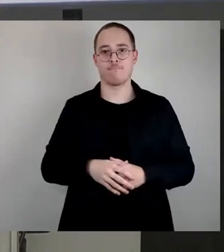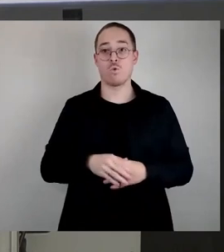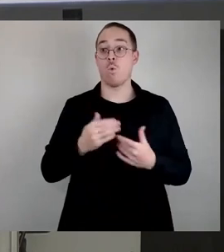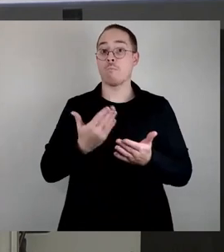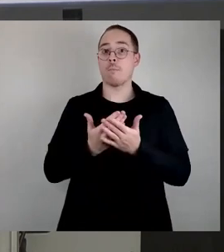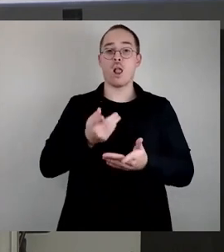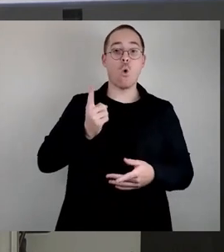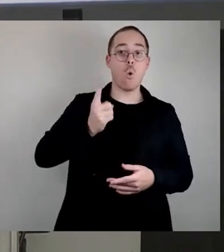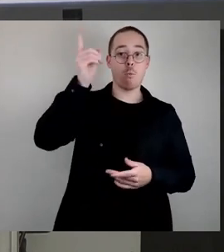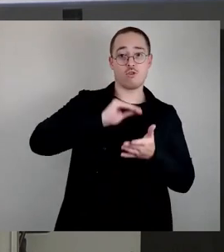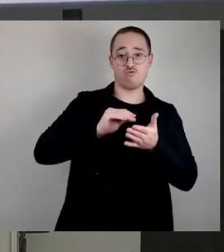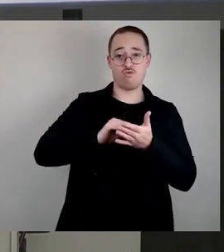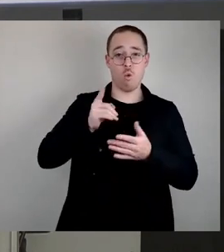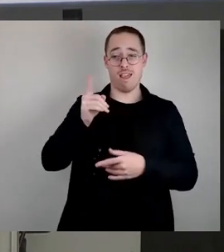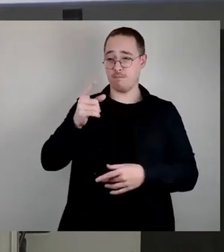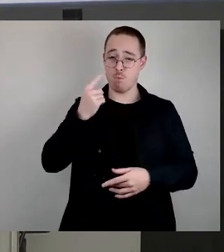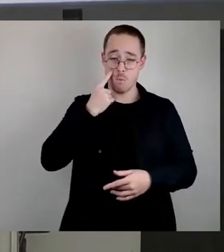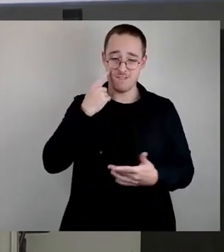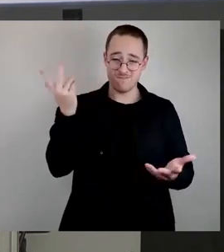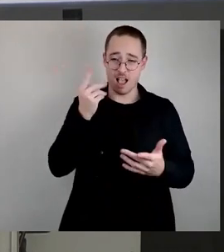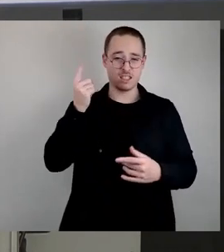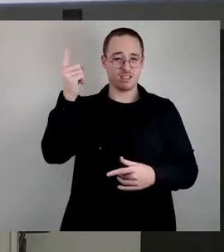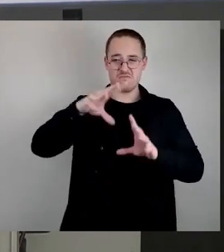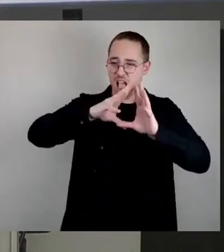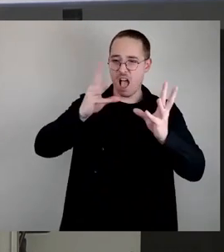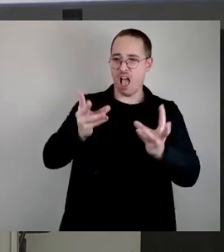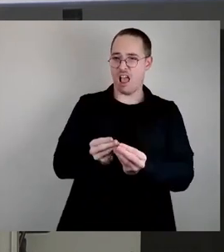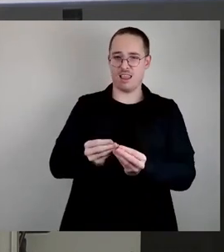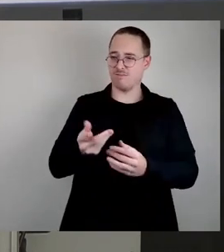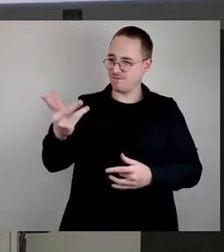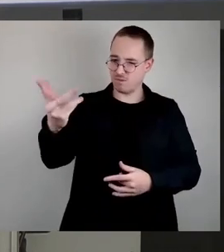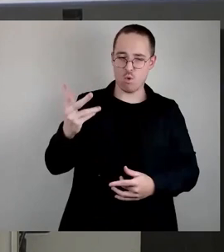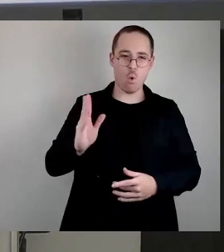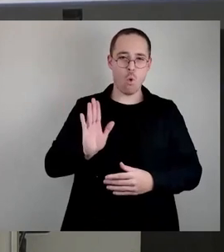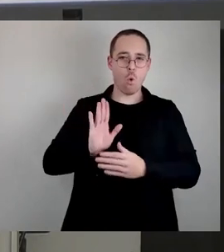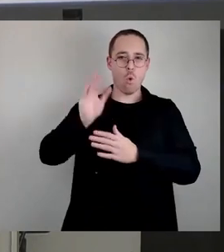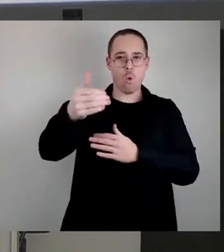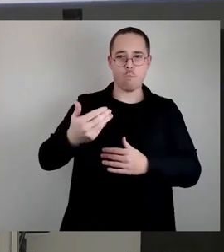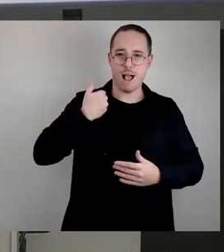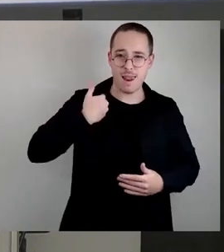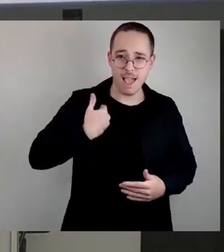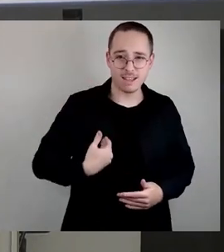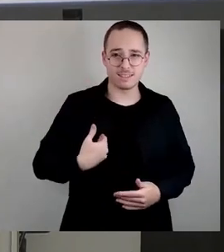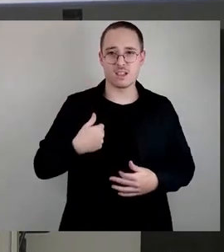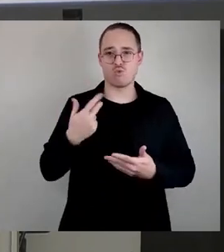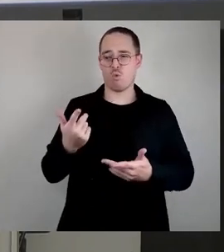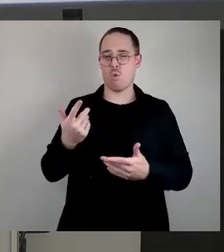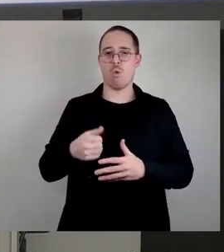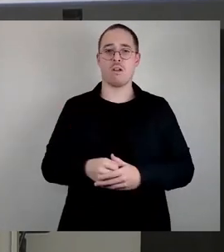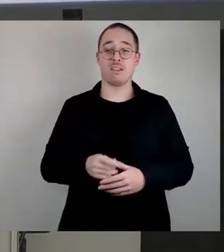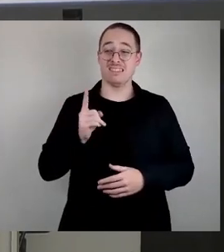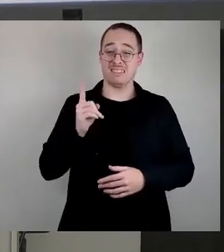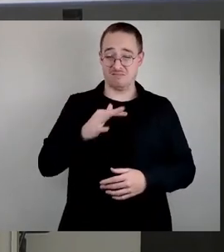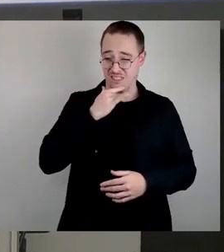tragen im Grunde genommen die stärkste Last der gesellschaftlichen Entwicklung. Sie leisten Enormes